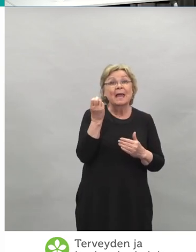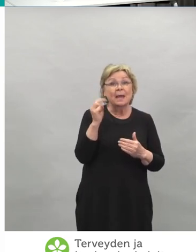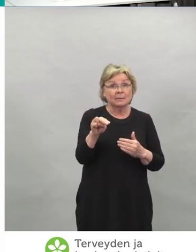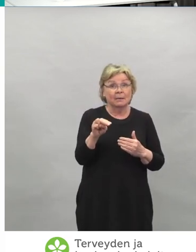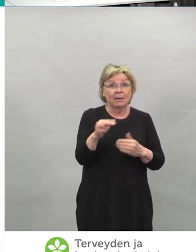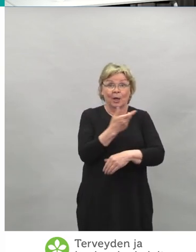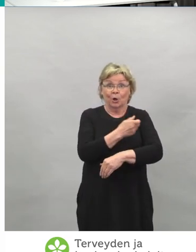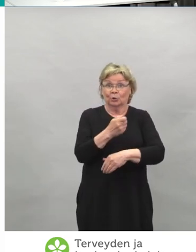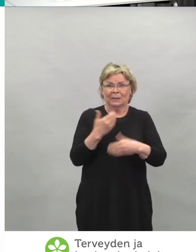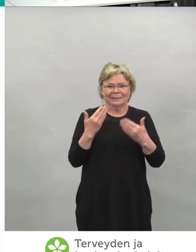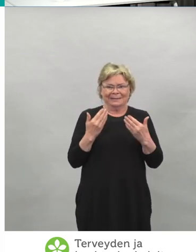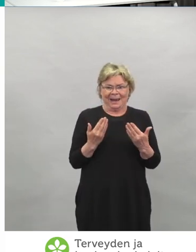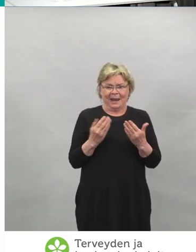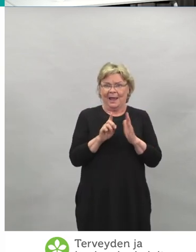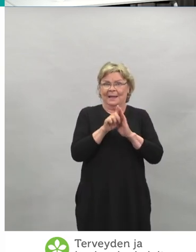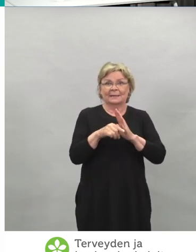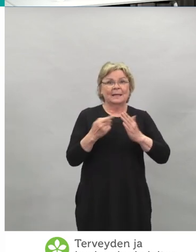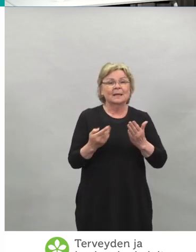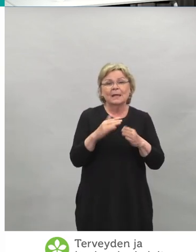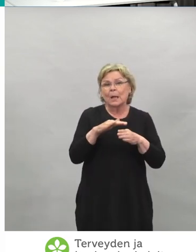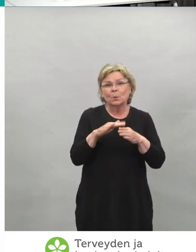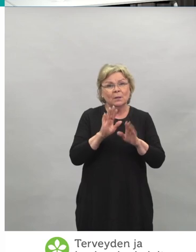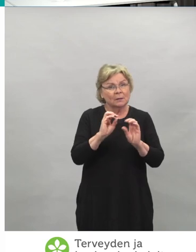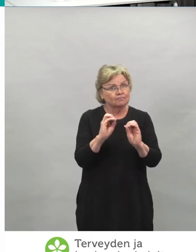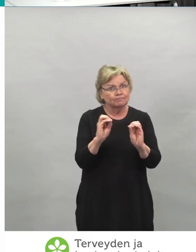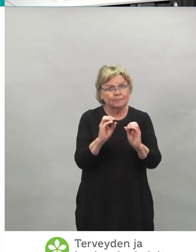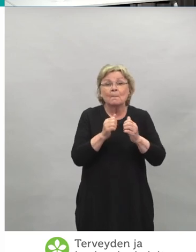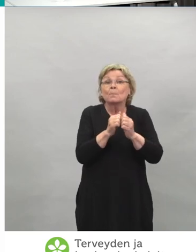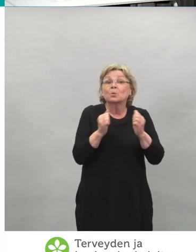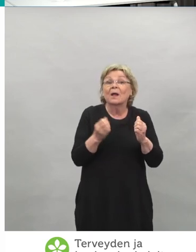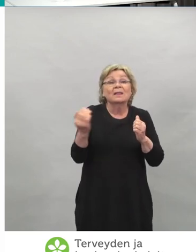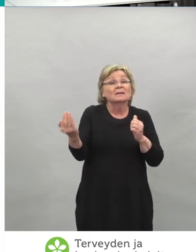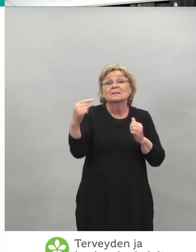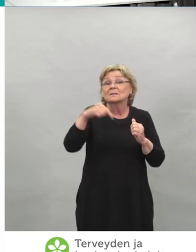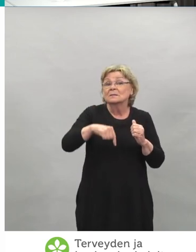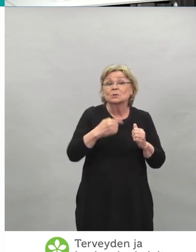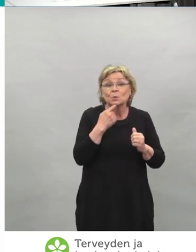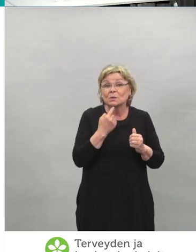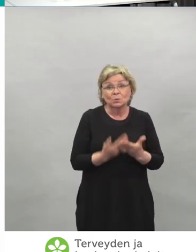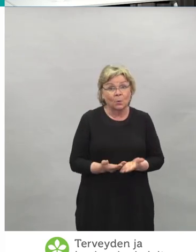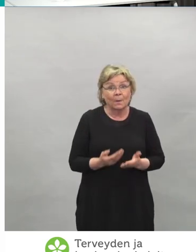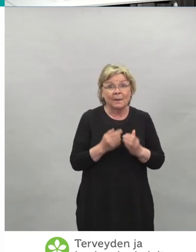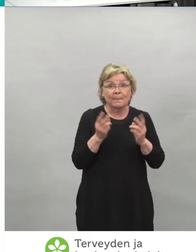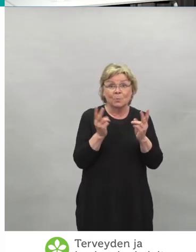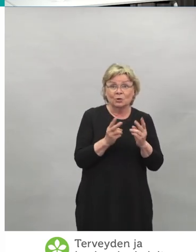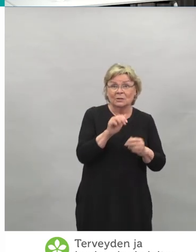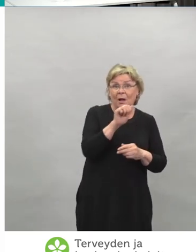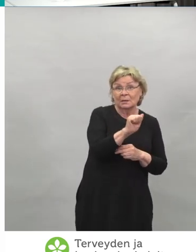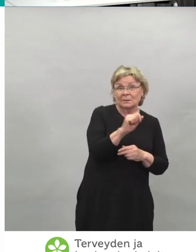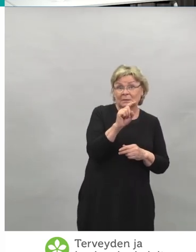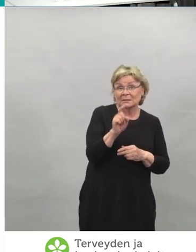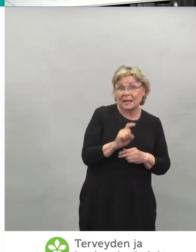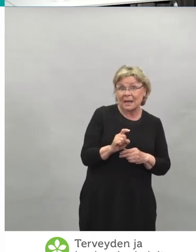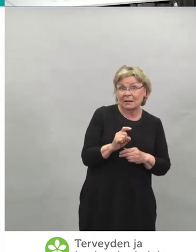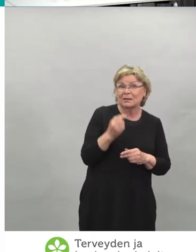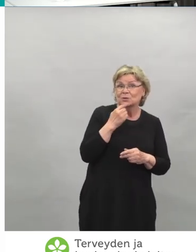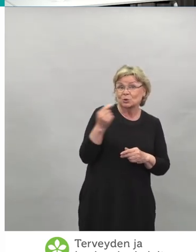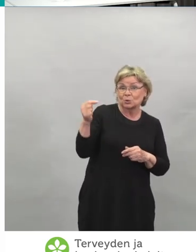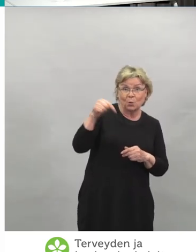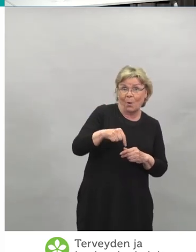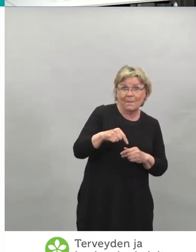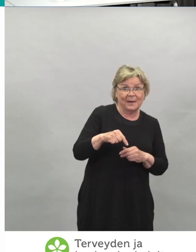tällä hetkellä käytetä eikä tule Suomeen eikä AstraZenecaakaan tule enää Suomeen, niin